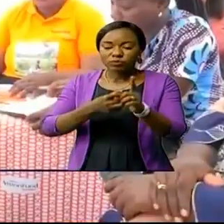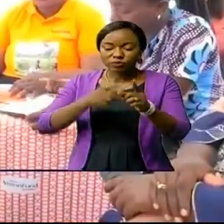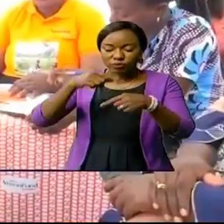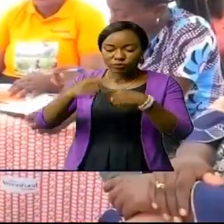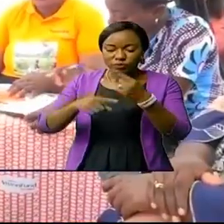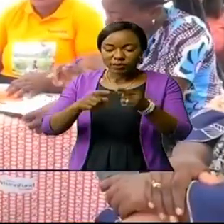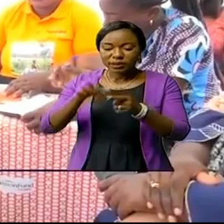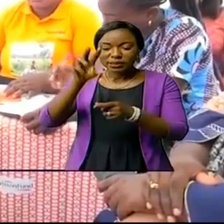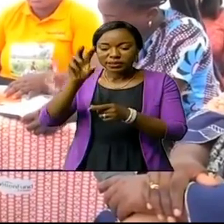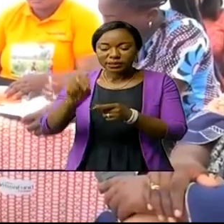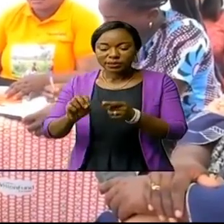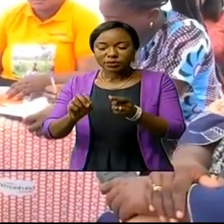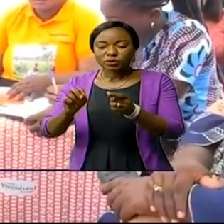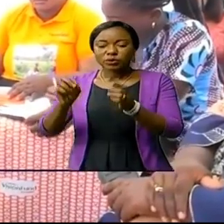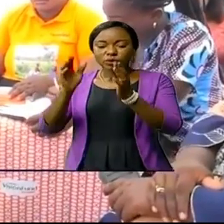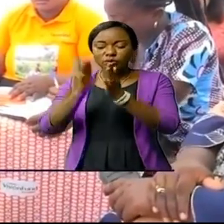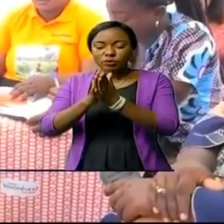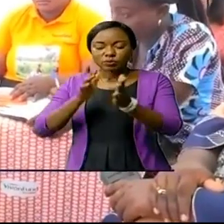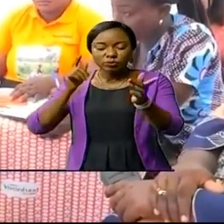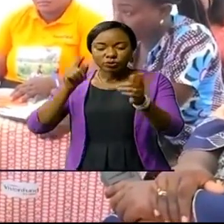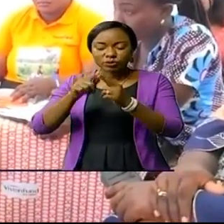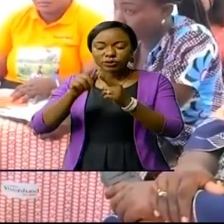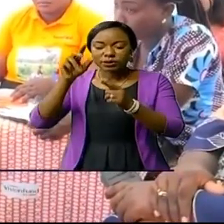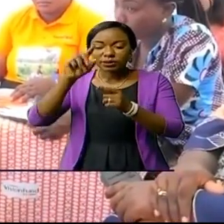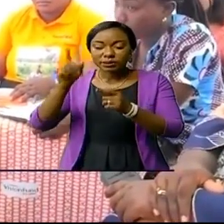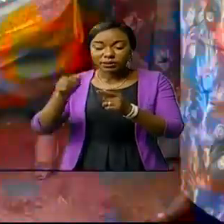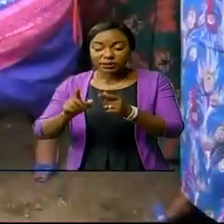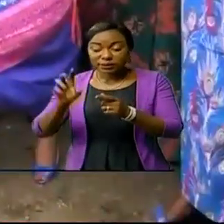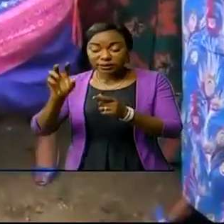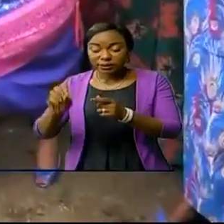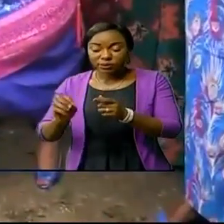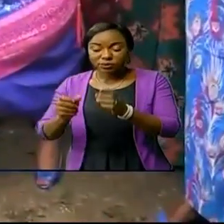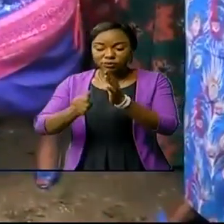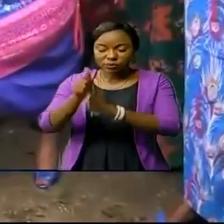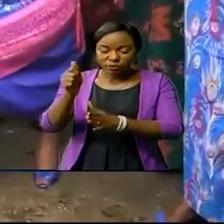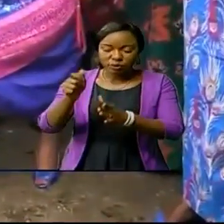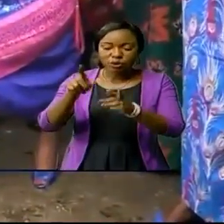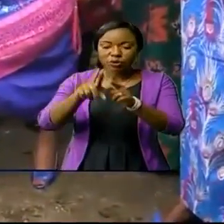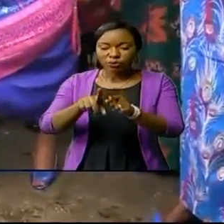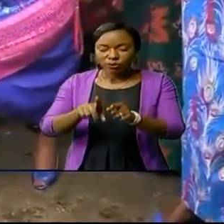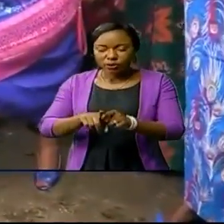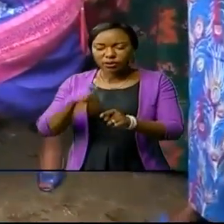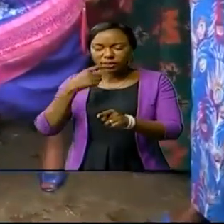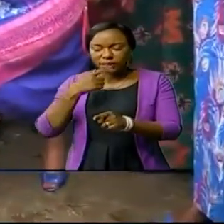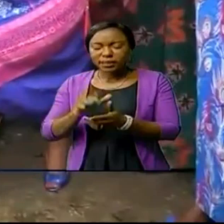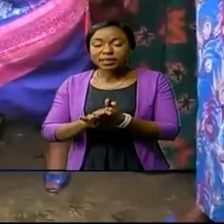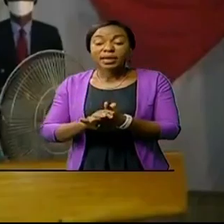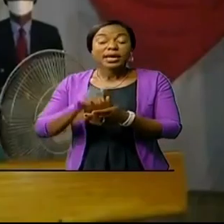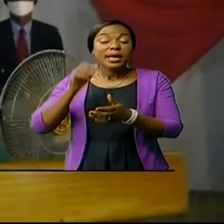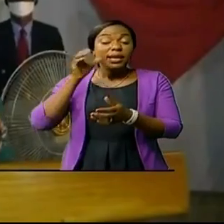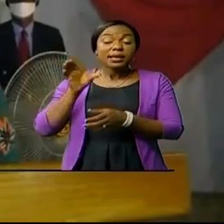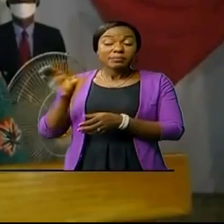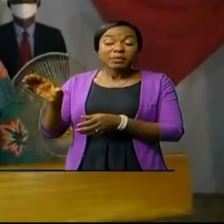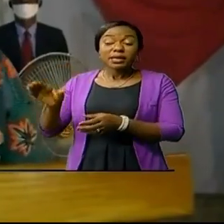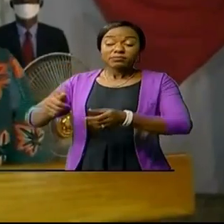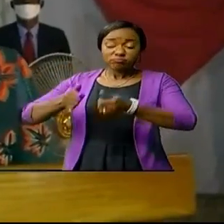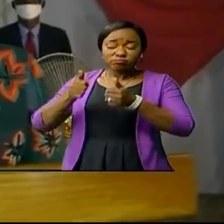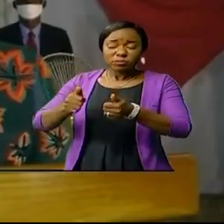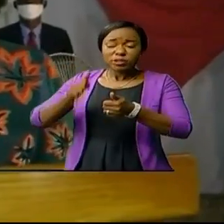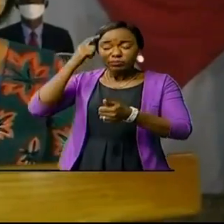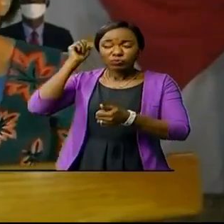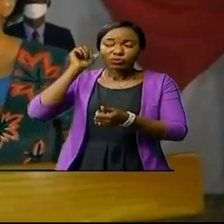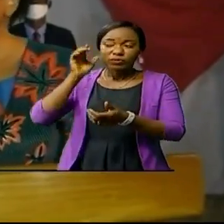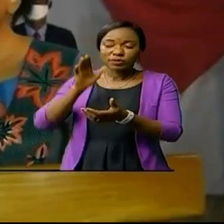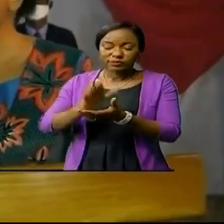octobre au 31 décembre de cette année. Les banques ont moins confiance aux femmes, a dit Marie-Claude Kazaï, directrice